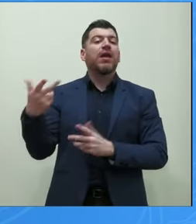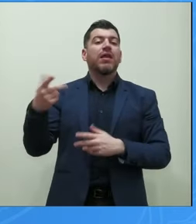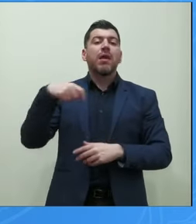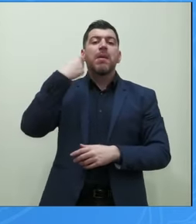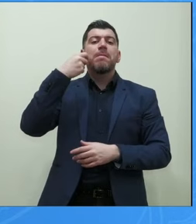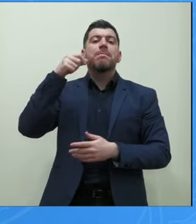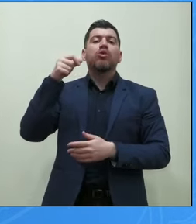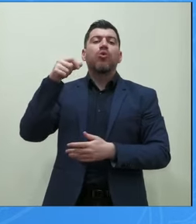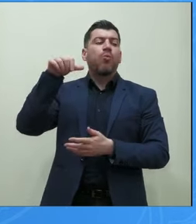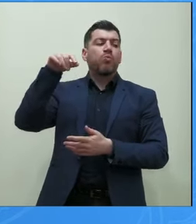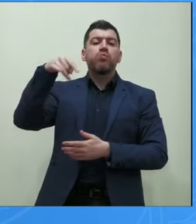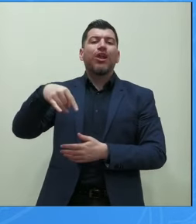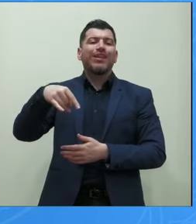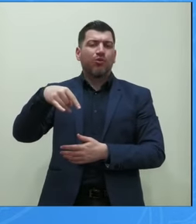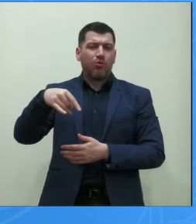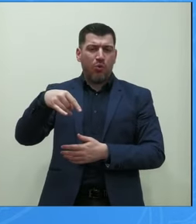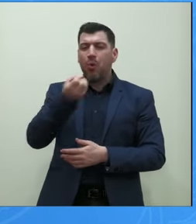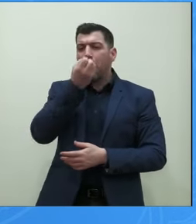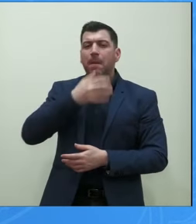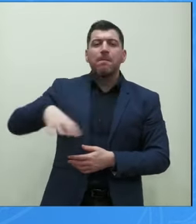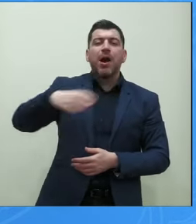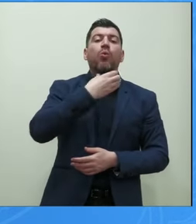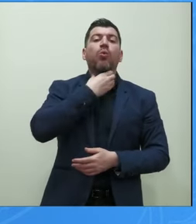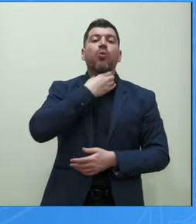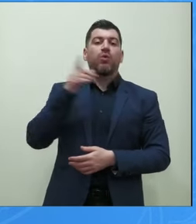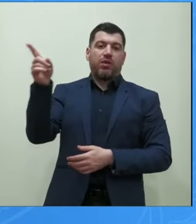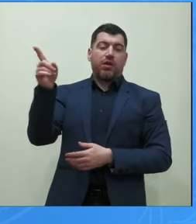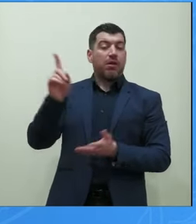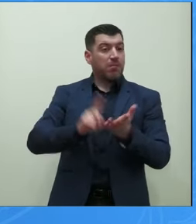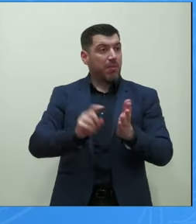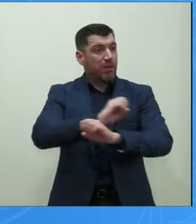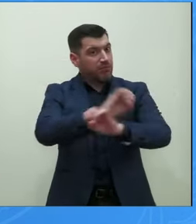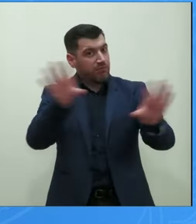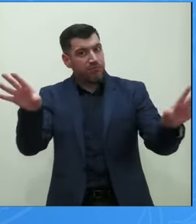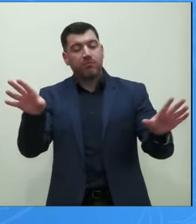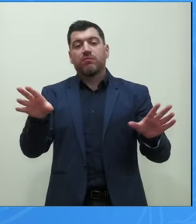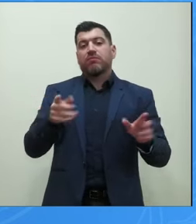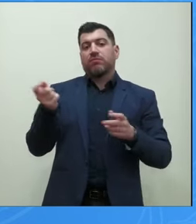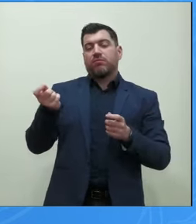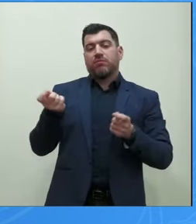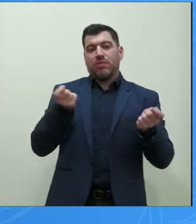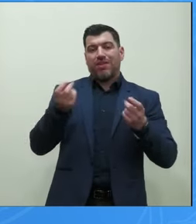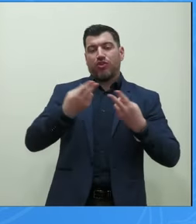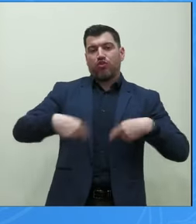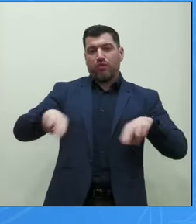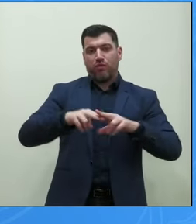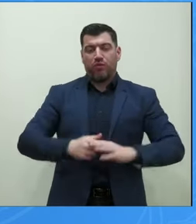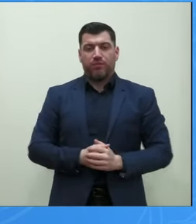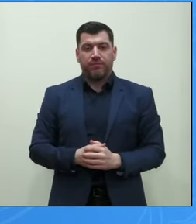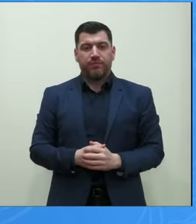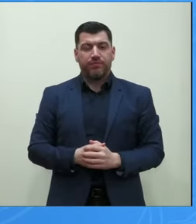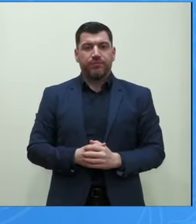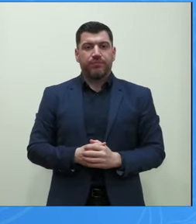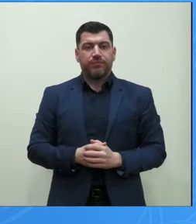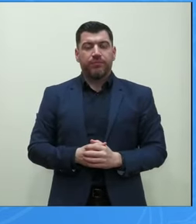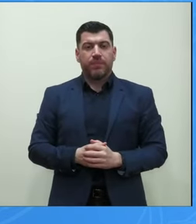πρέπει να ενημερωθεί το Δημοτικό Συμβούλιο ταυτόχρονα όμως και επειδή όπως σωστά επισημάνθηκε αυτό